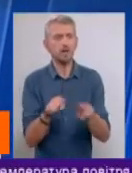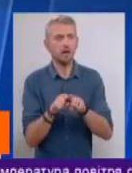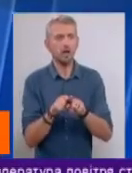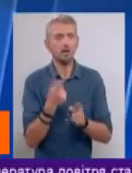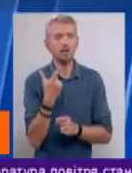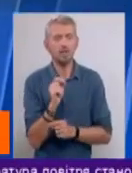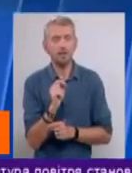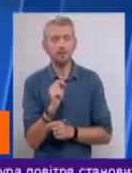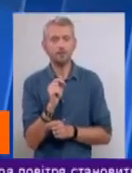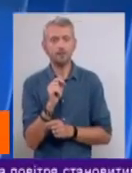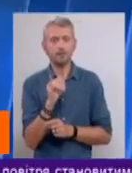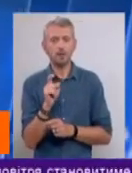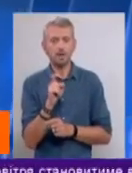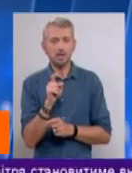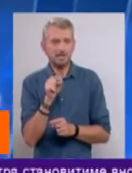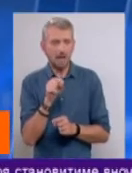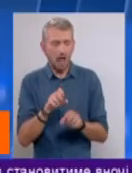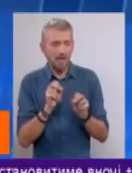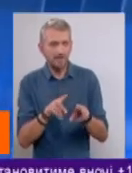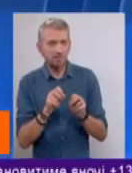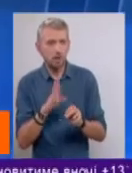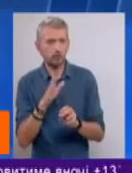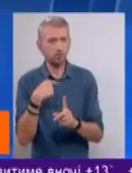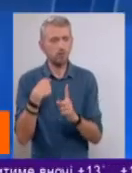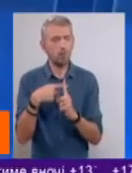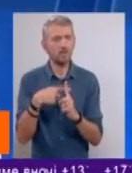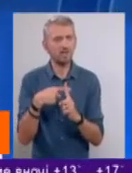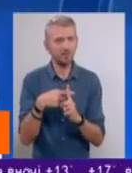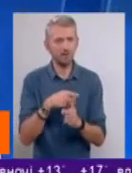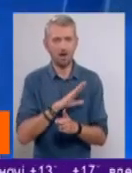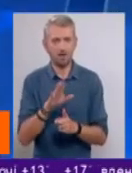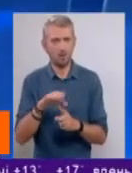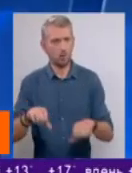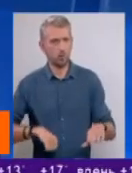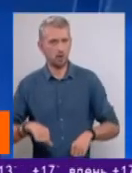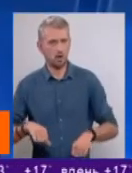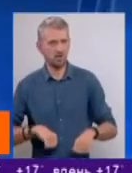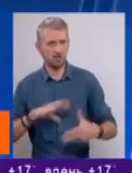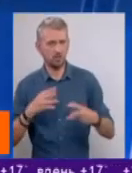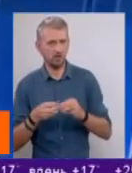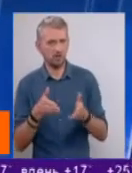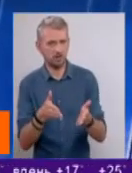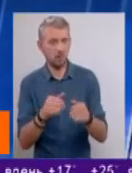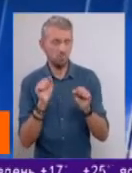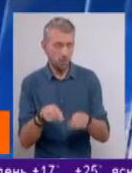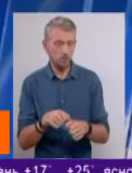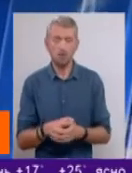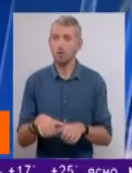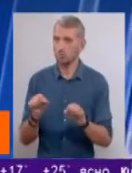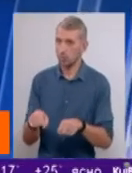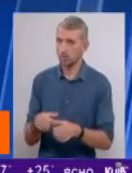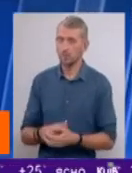де із цієї екстремальності буде якийсь позитивний, а не хуліганський вихід? Можуть? Можуть.